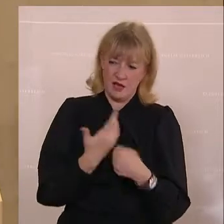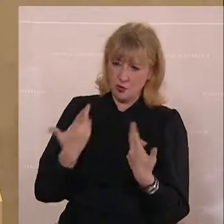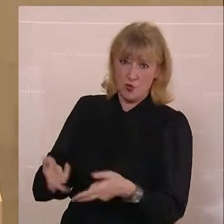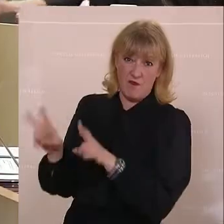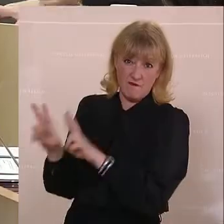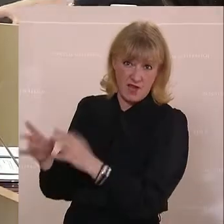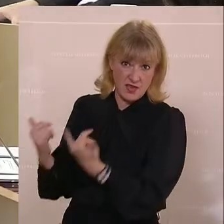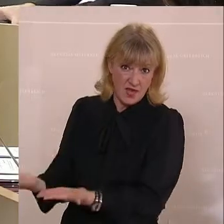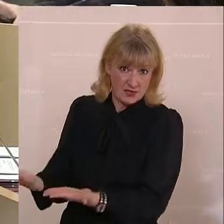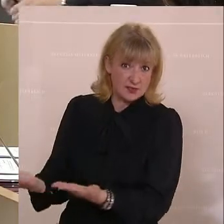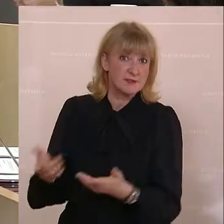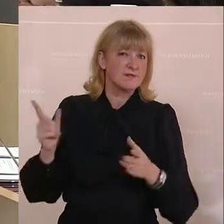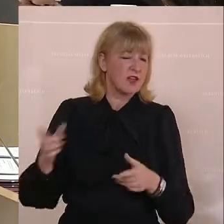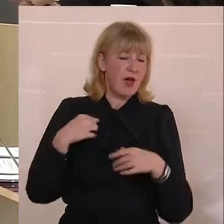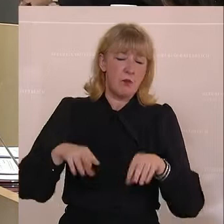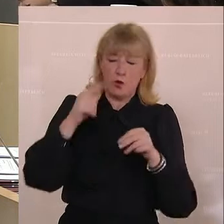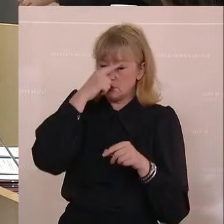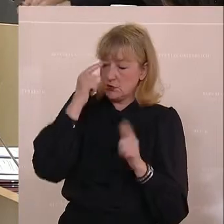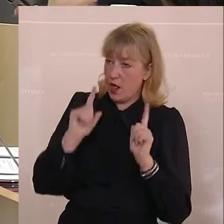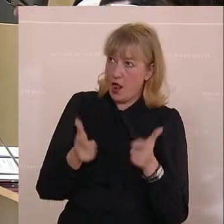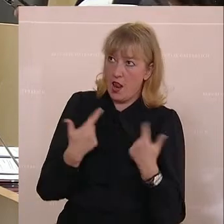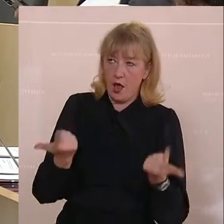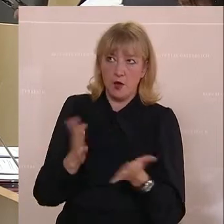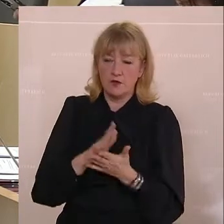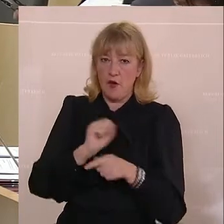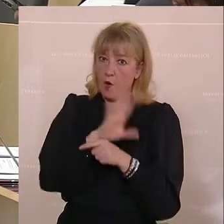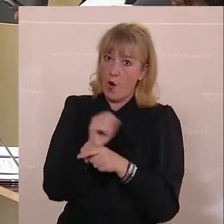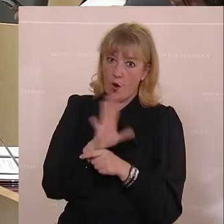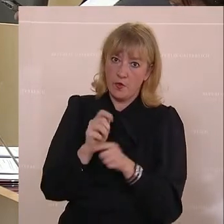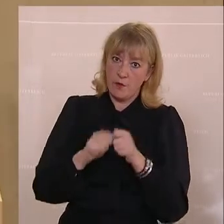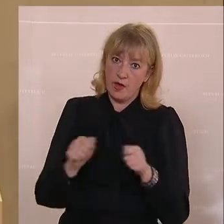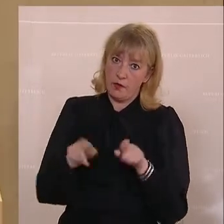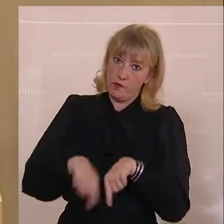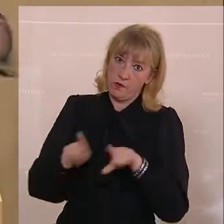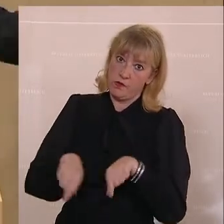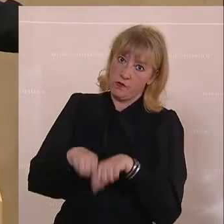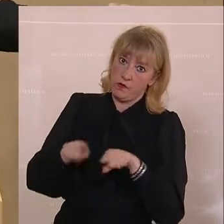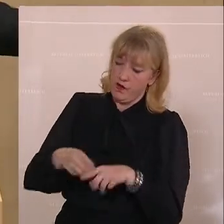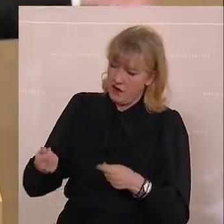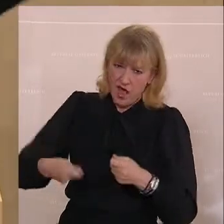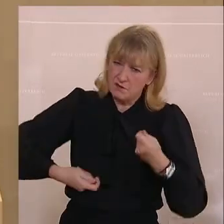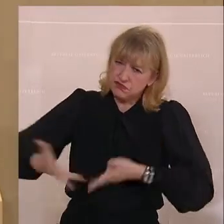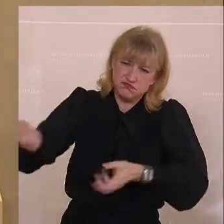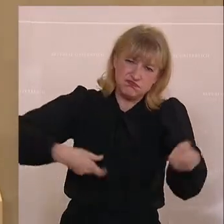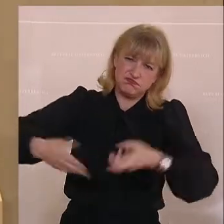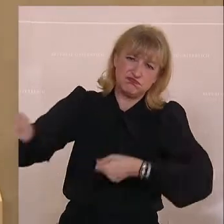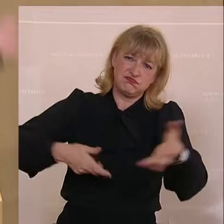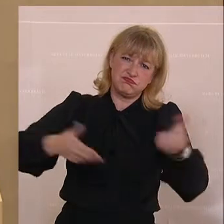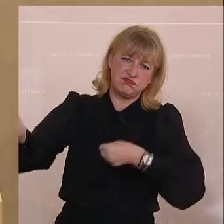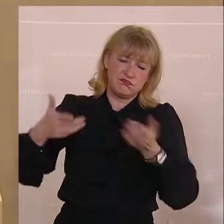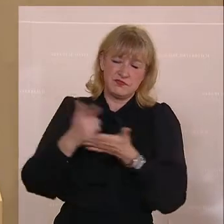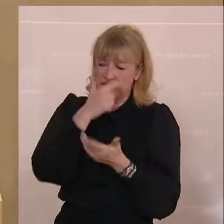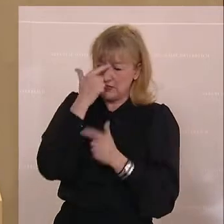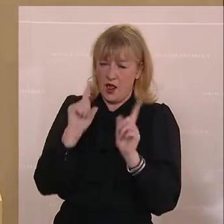Das hat begonnen mit ihren völlig sinnlosen und unsäglichen Corona-Maßnahmen. Da ist das Geld rausgeflossen, wenn sie irgendwelche